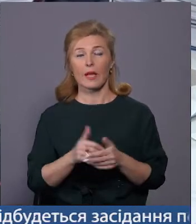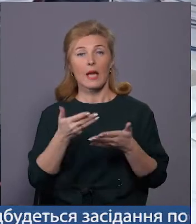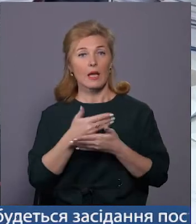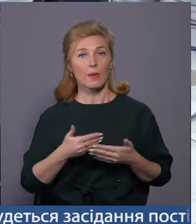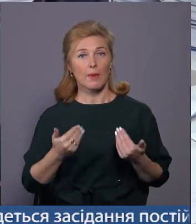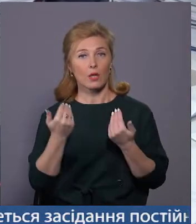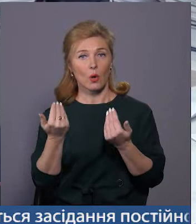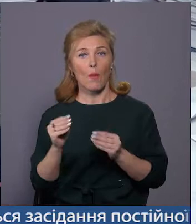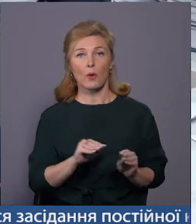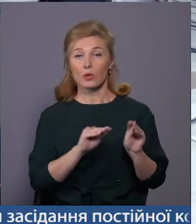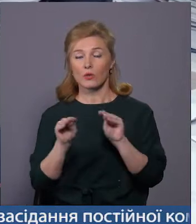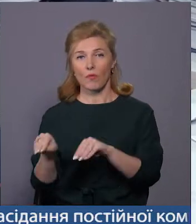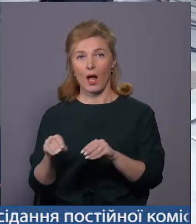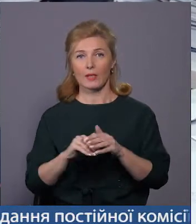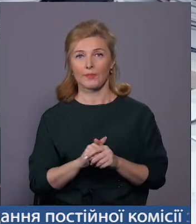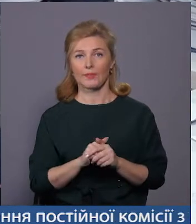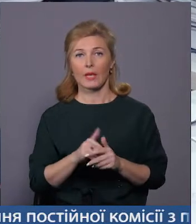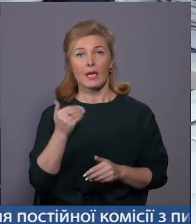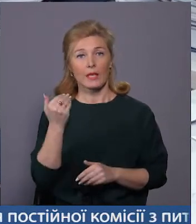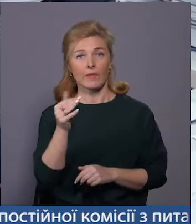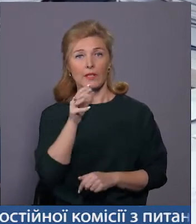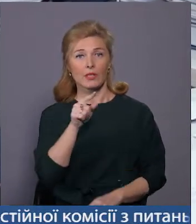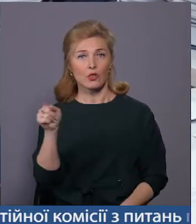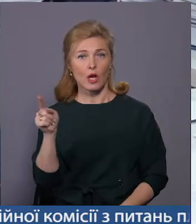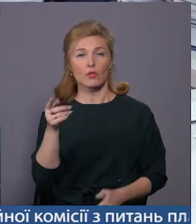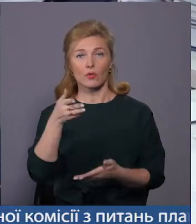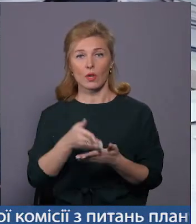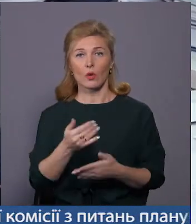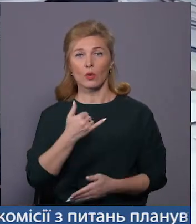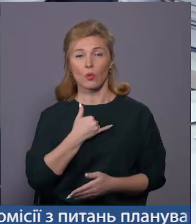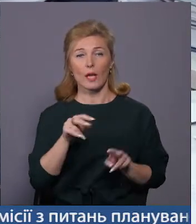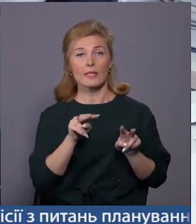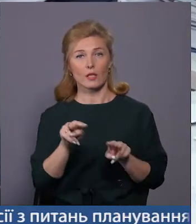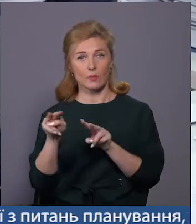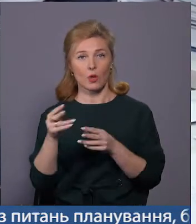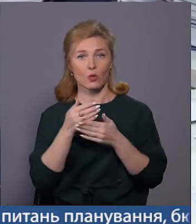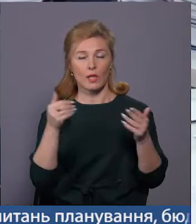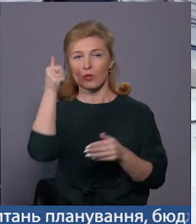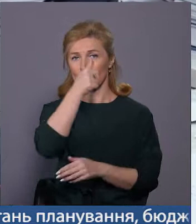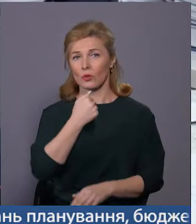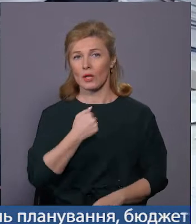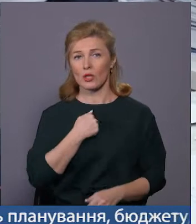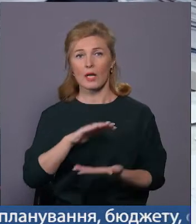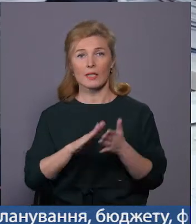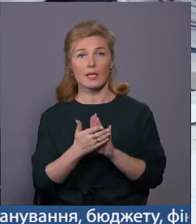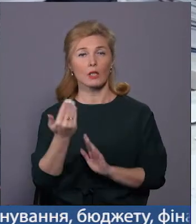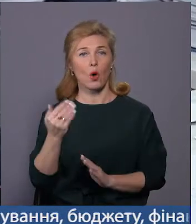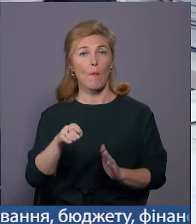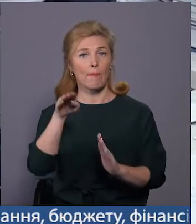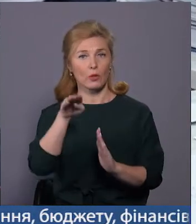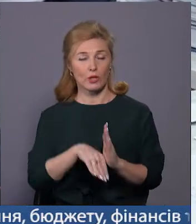протезували. І він з того часу знаходиться у нас на спостереженні. Останніми роками, на жаль, стан його погіршувався.